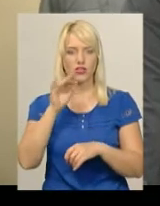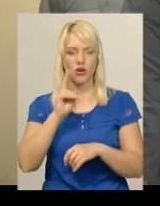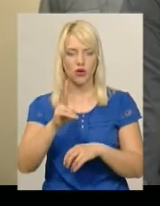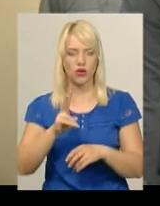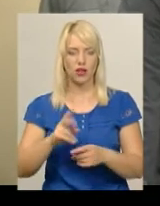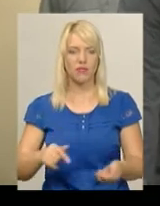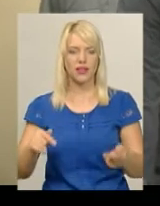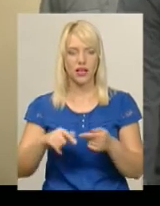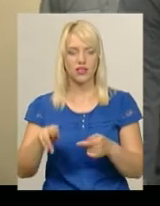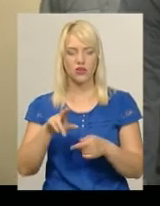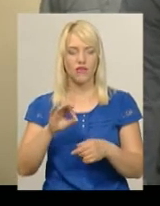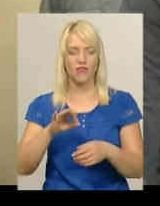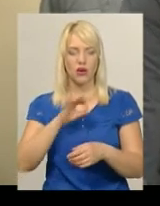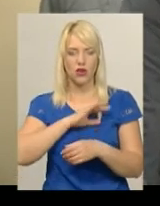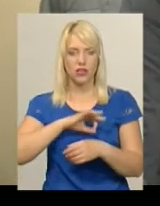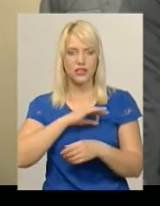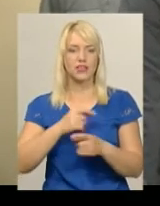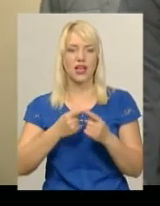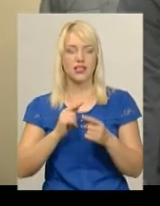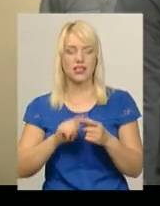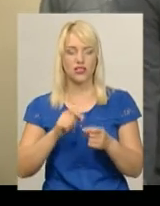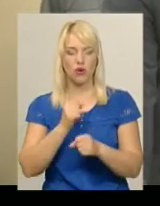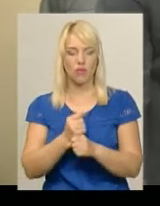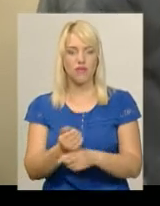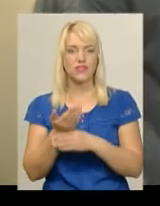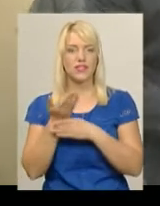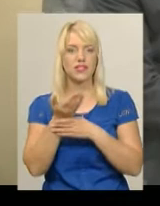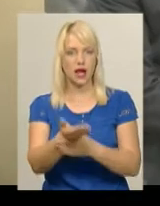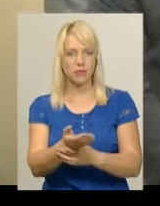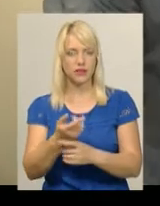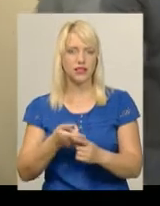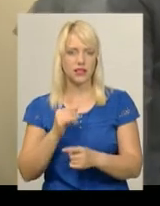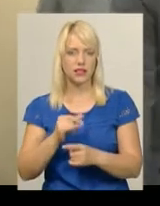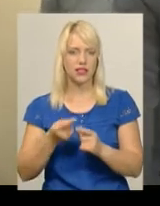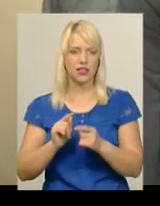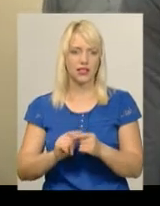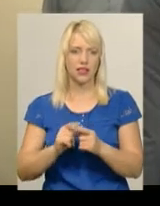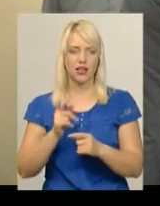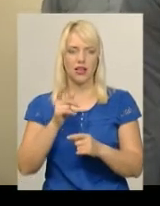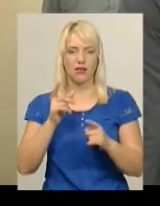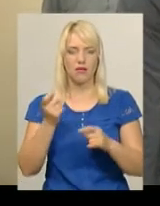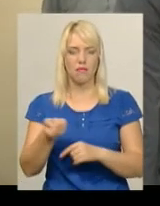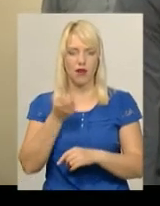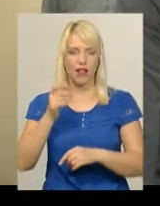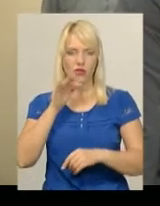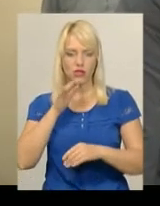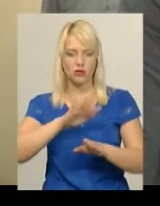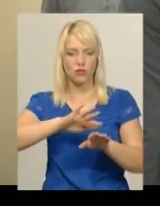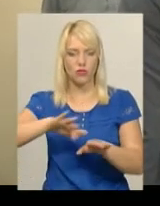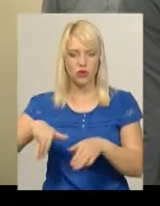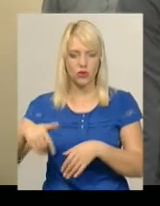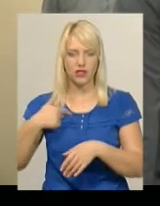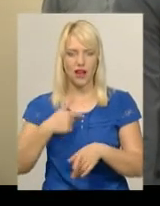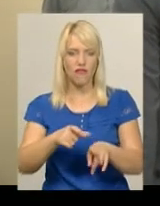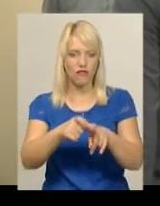використання. Тому я зробив запит на даний час, зв'язку з тим, що це було в короткій проміжачах, що часу пройшов, то я ще такої відповіді не